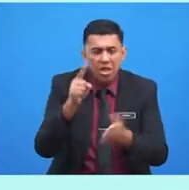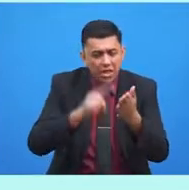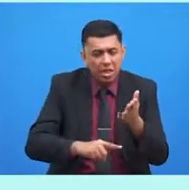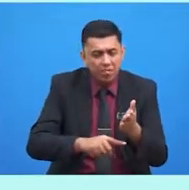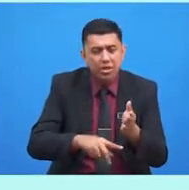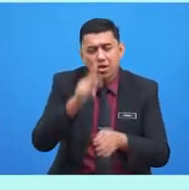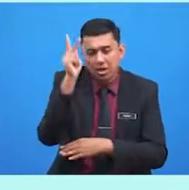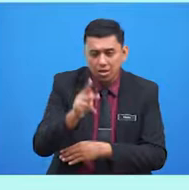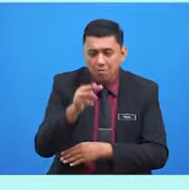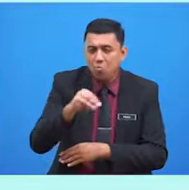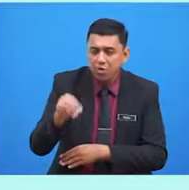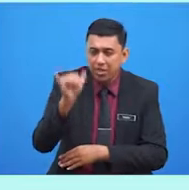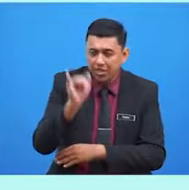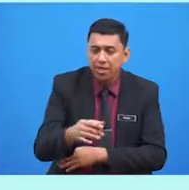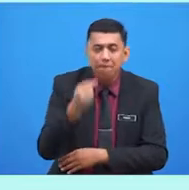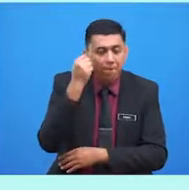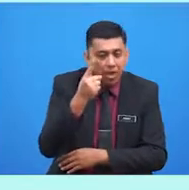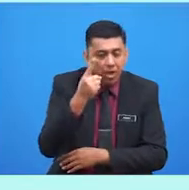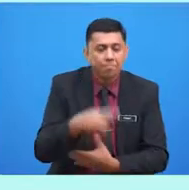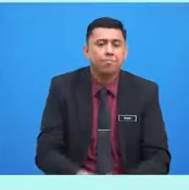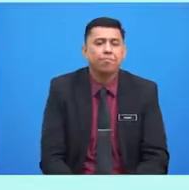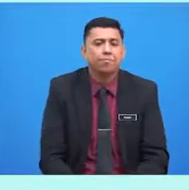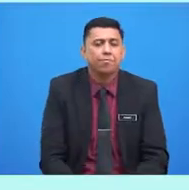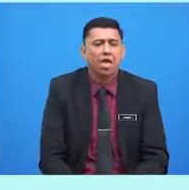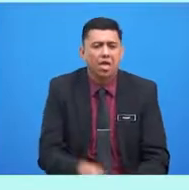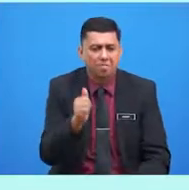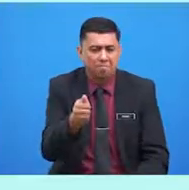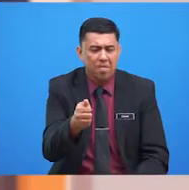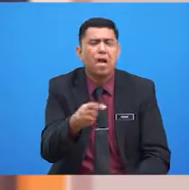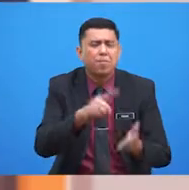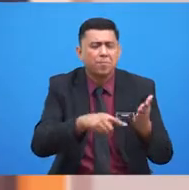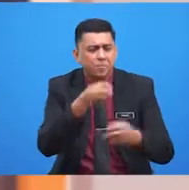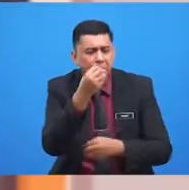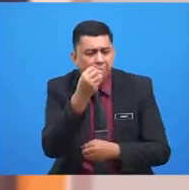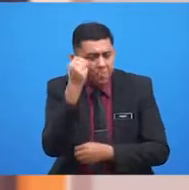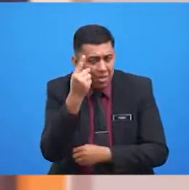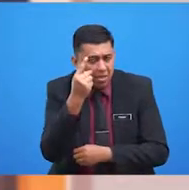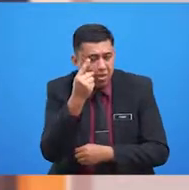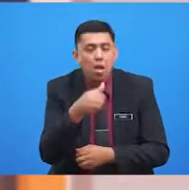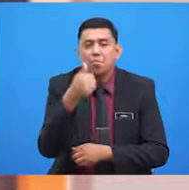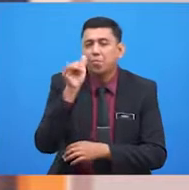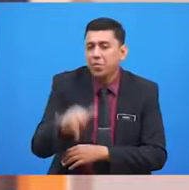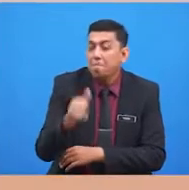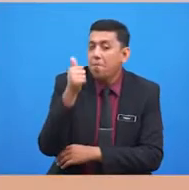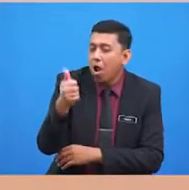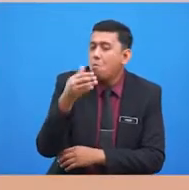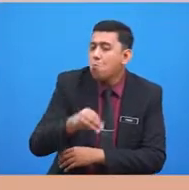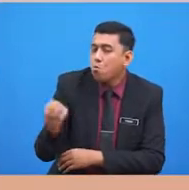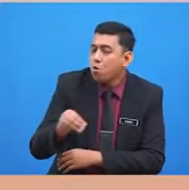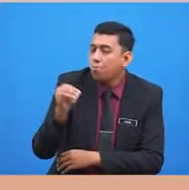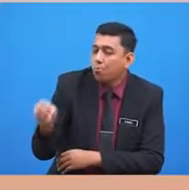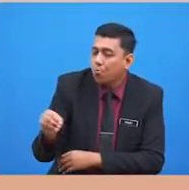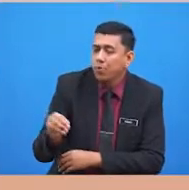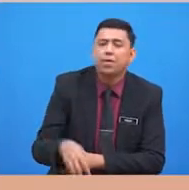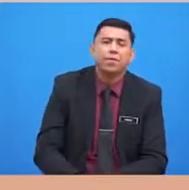murid-murid faham daripada kenyataan tersebut? Ya, bagus murid-murid. Kita